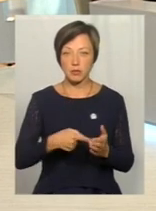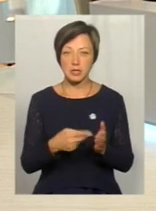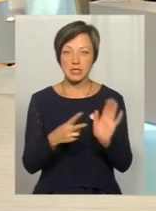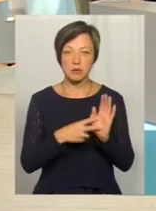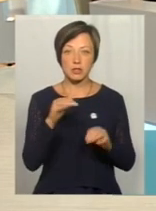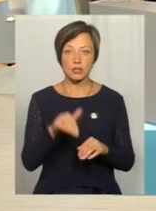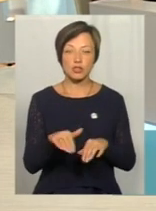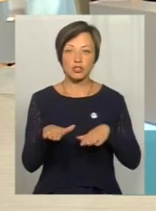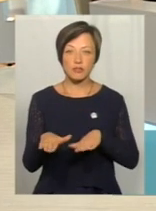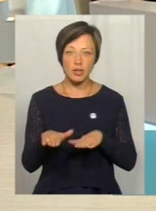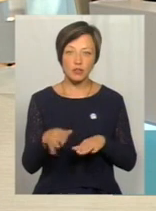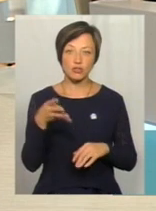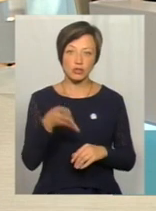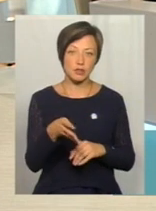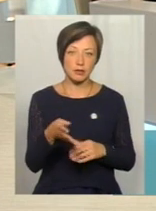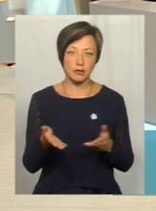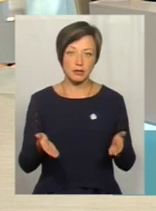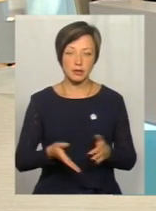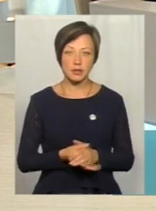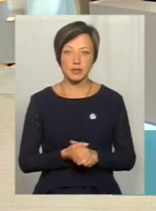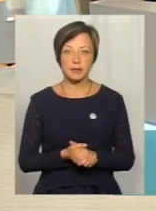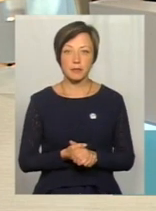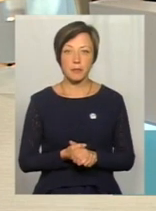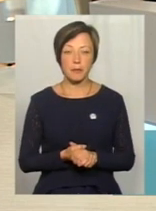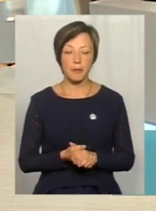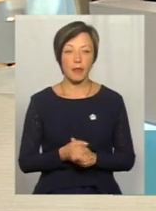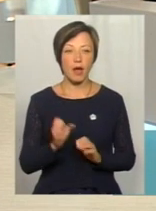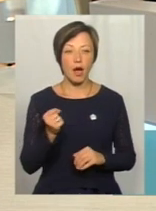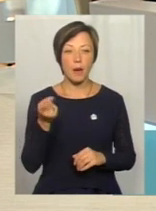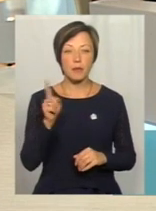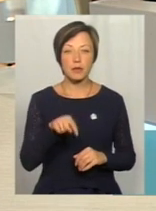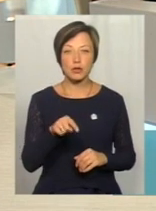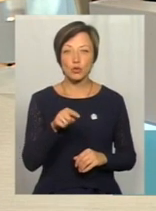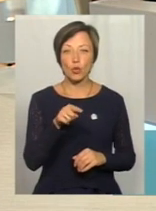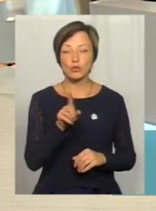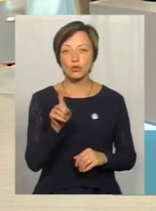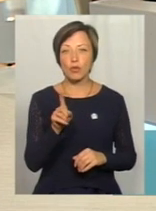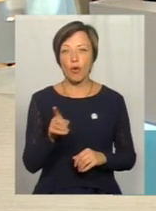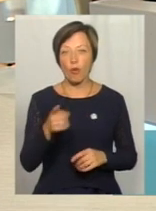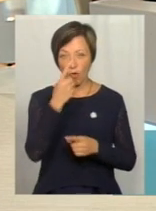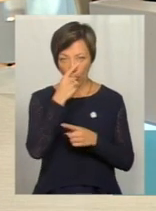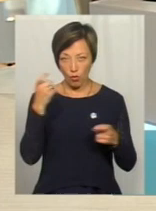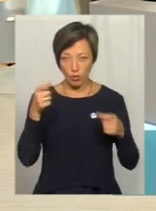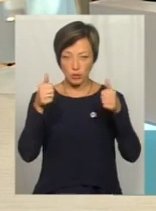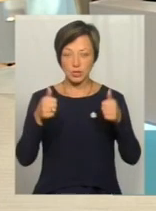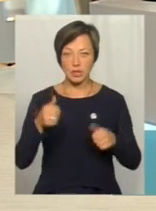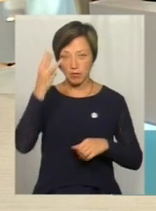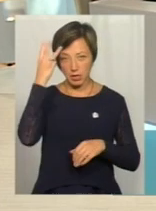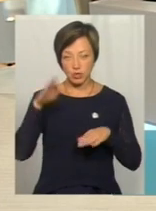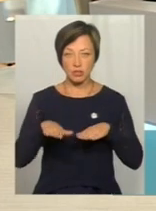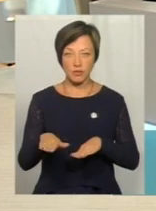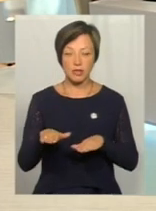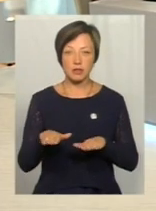7 тисяч, в швейній галузі 4 тисячі гривень. А при тому в оголошеннях хмельницькі швейні